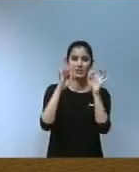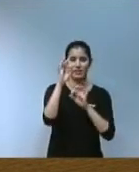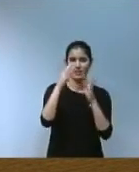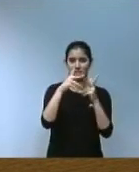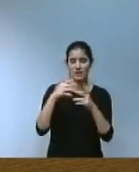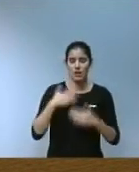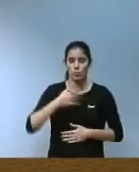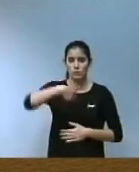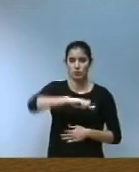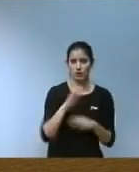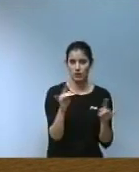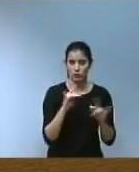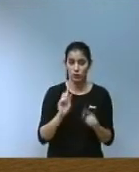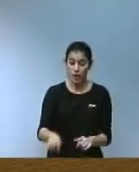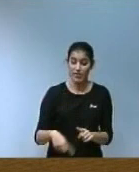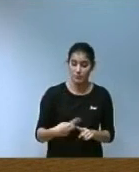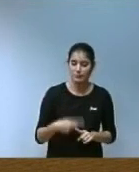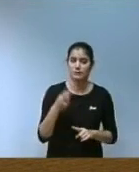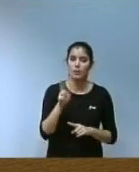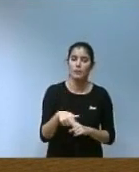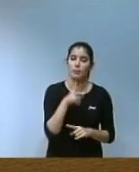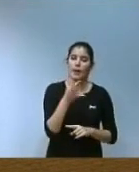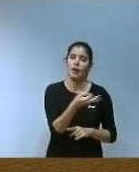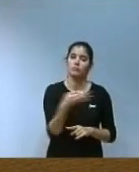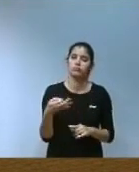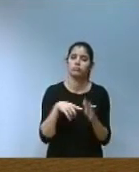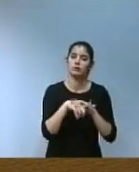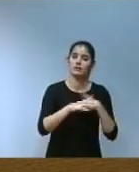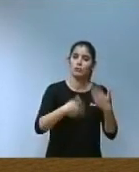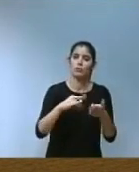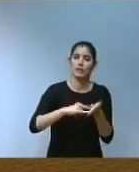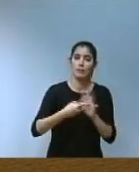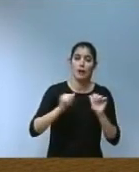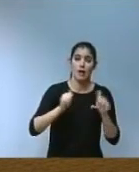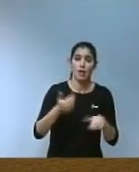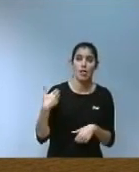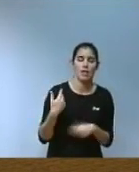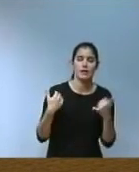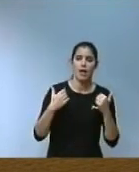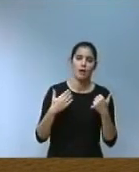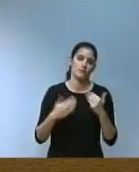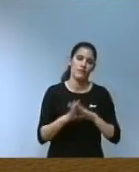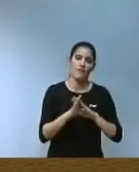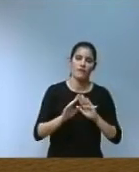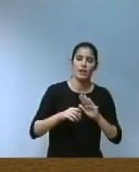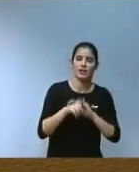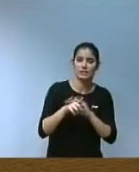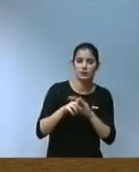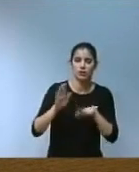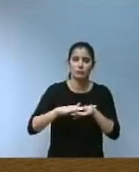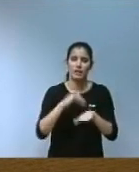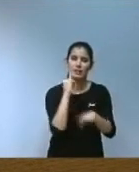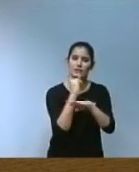nostre territori a més per al correcte desenvolupament del Pla iniciarem immediatament els tràmits per a la creació de l'Institut València d